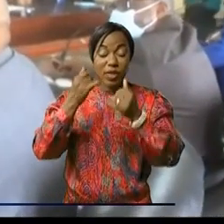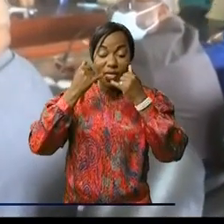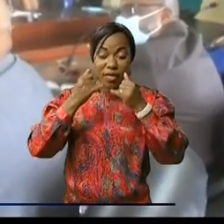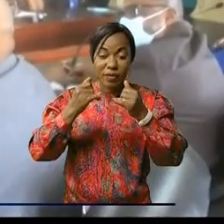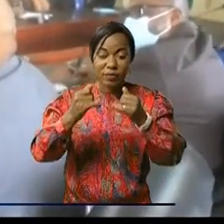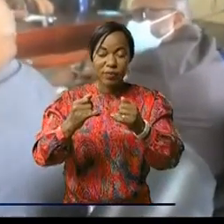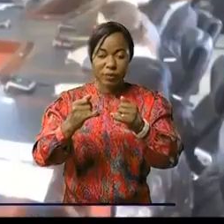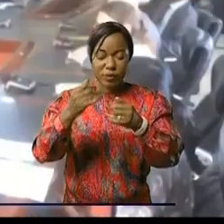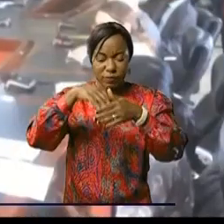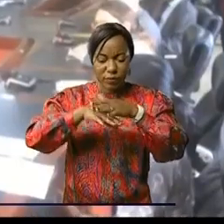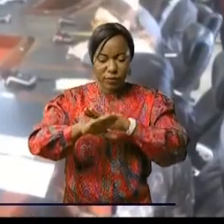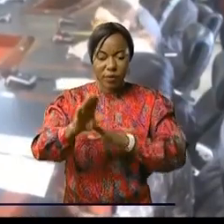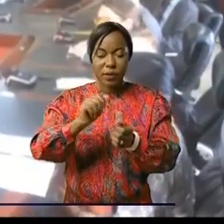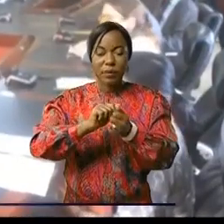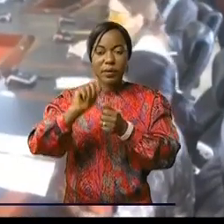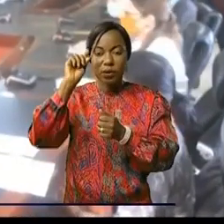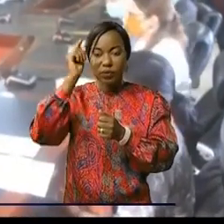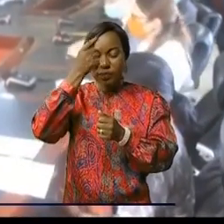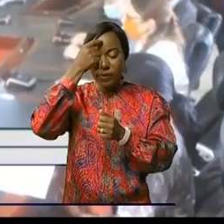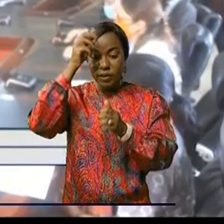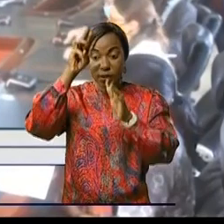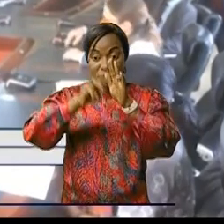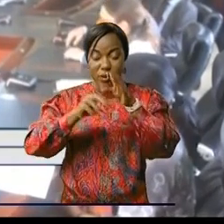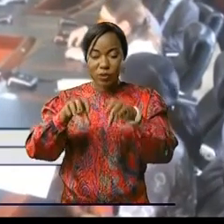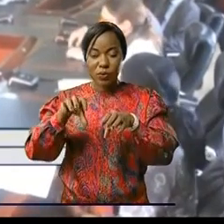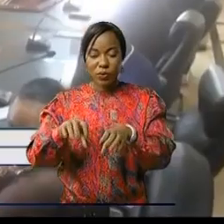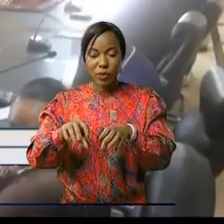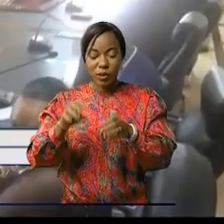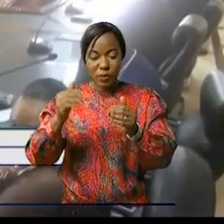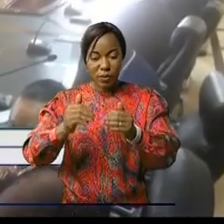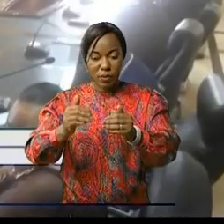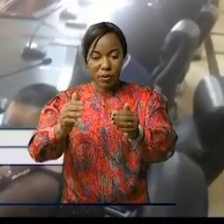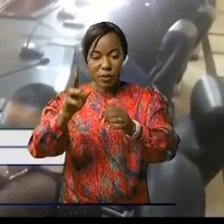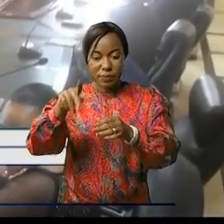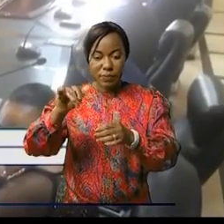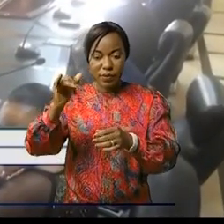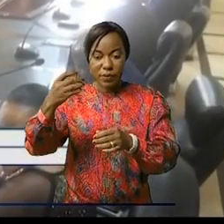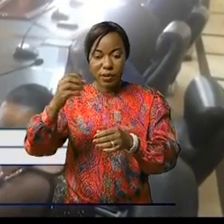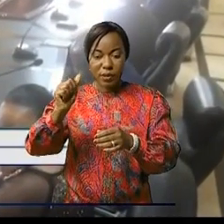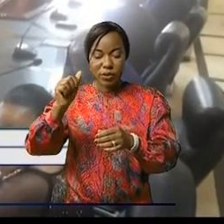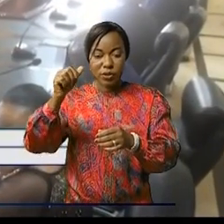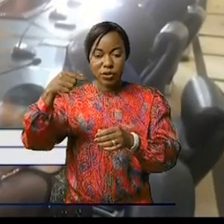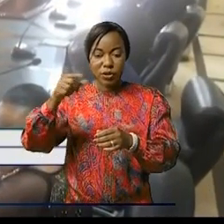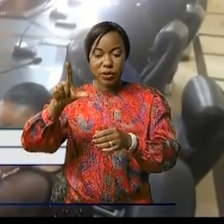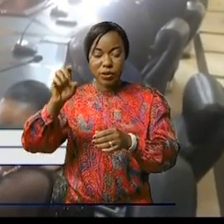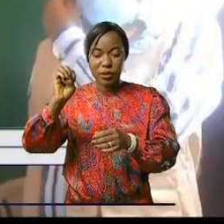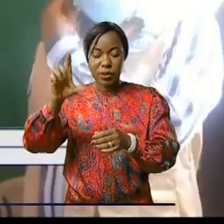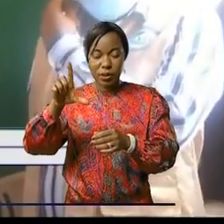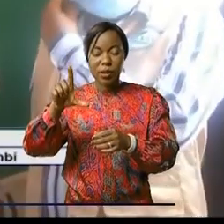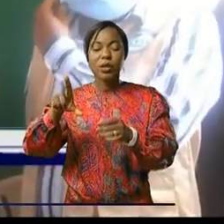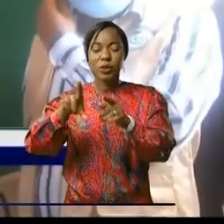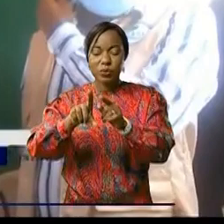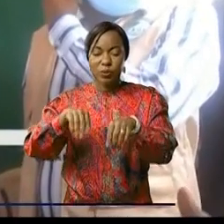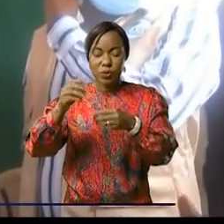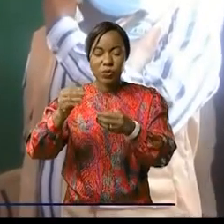introduites par le gouvernement congolais en vue de la prolongation du Picagel pour des ans. La délégation a été conduite au